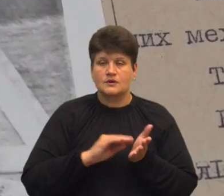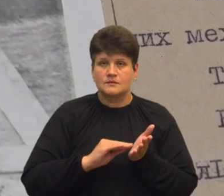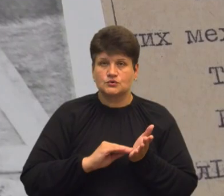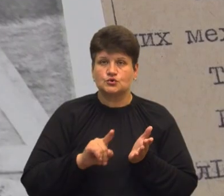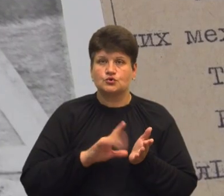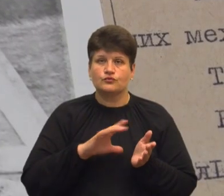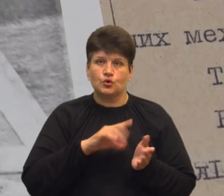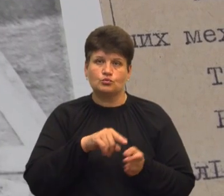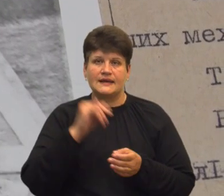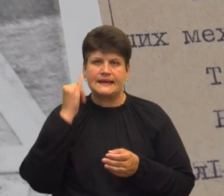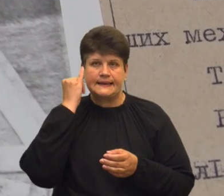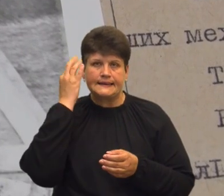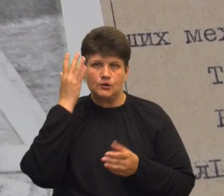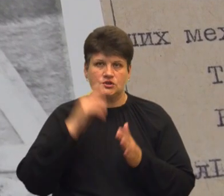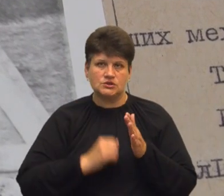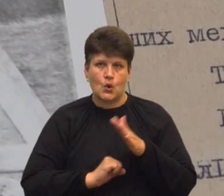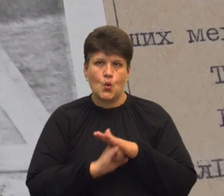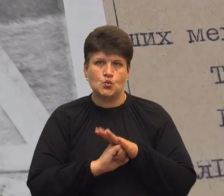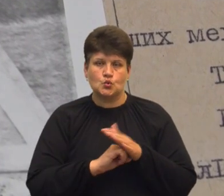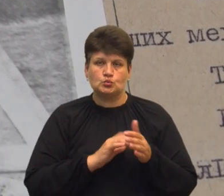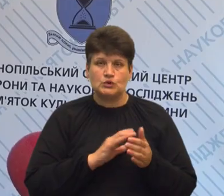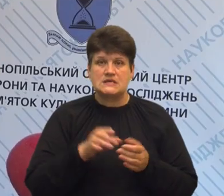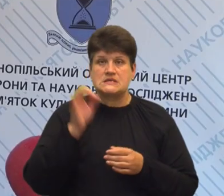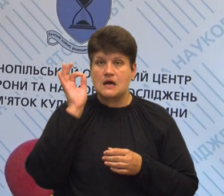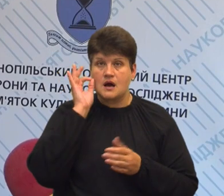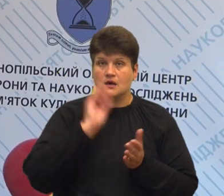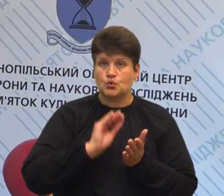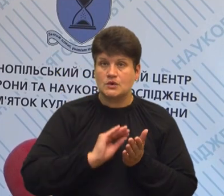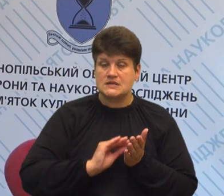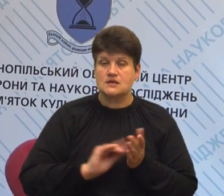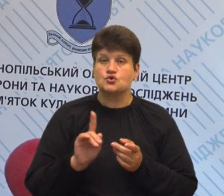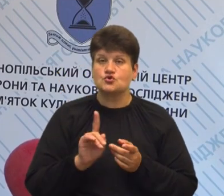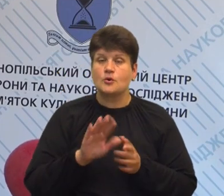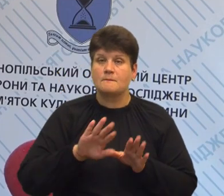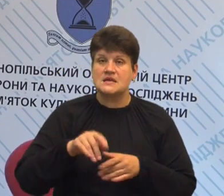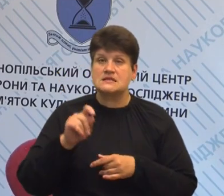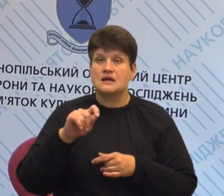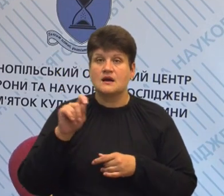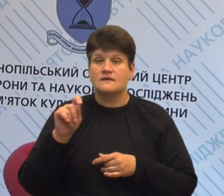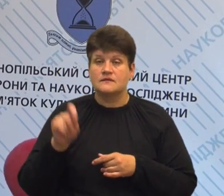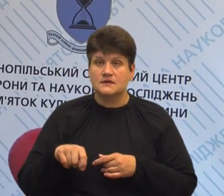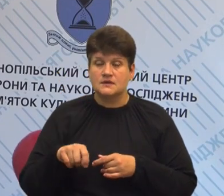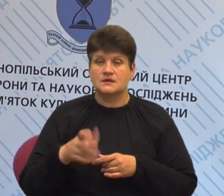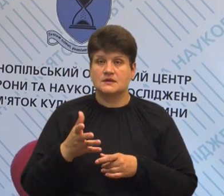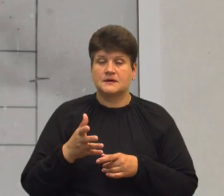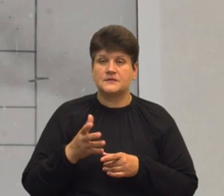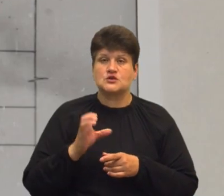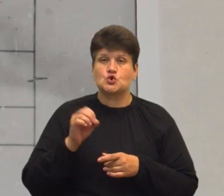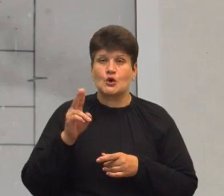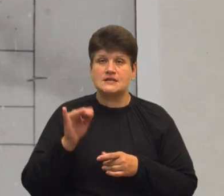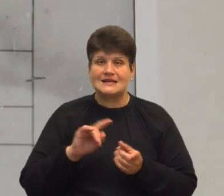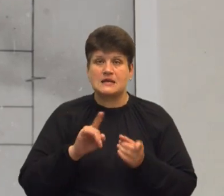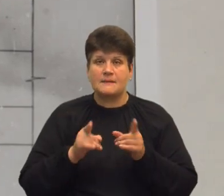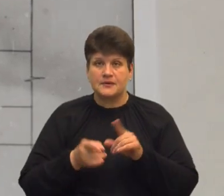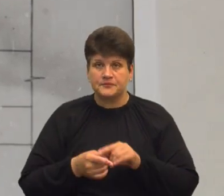ідеологічну підоснову Загадується, що післявоєнні роки, соціалістичні перетворення, знаємо, що